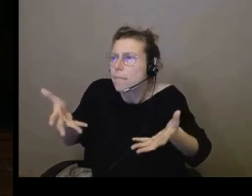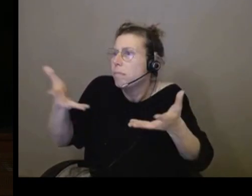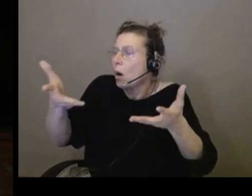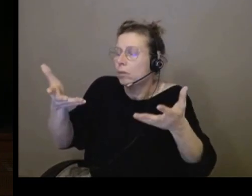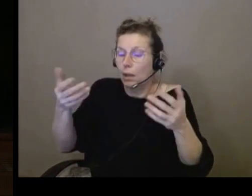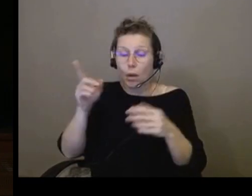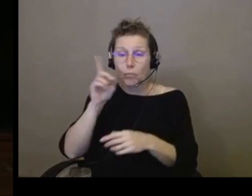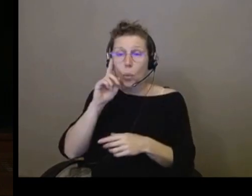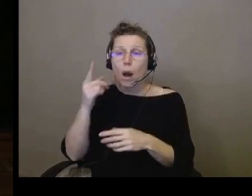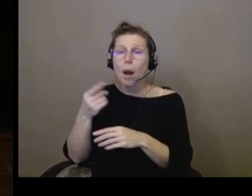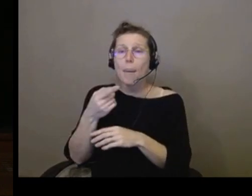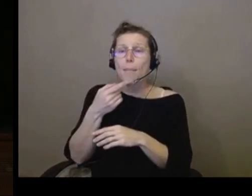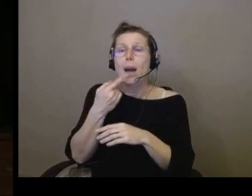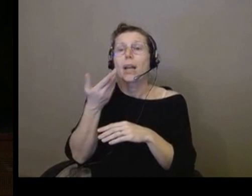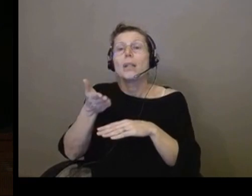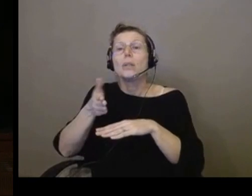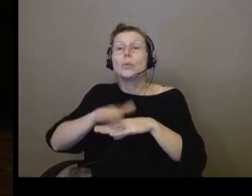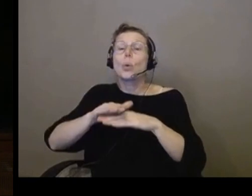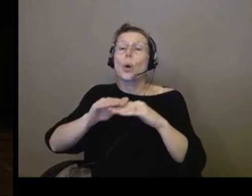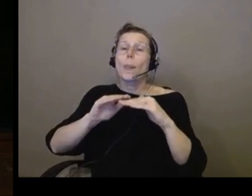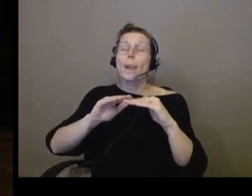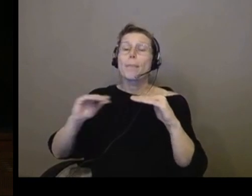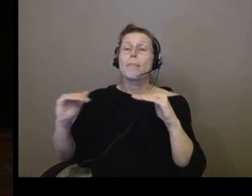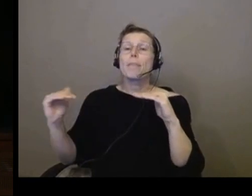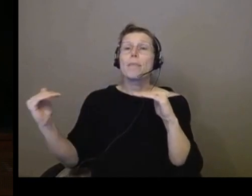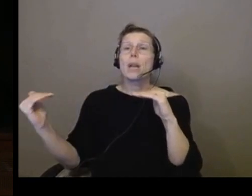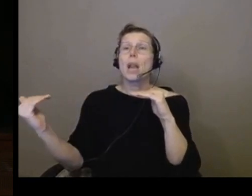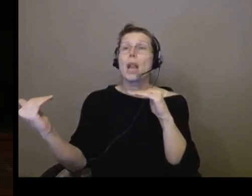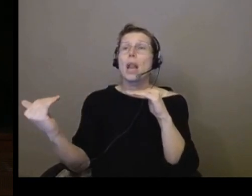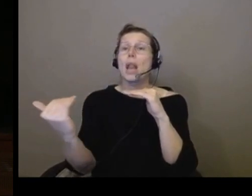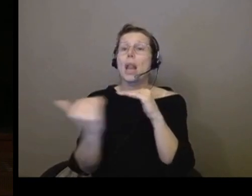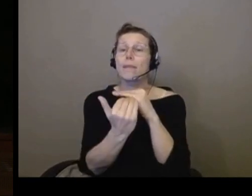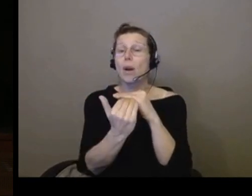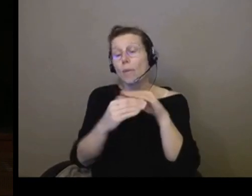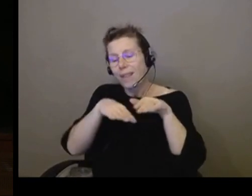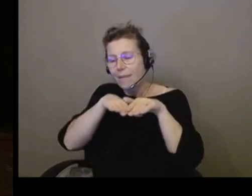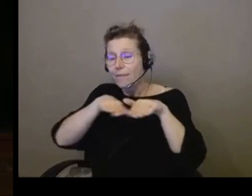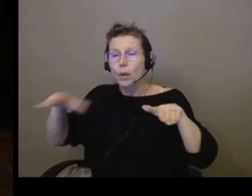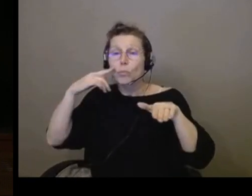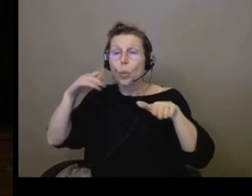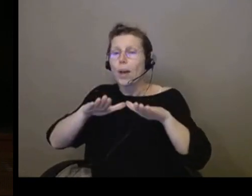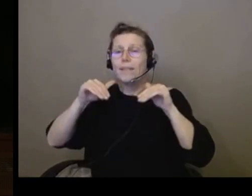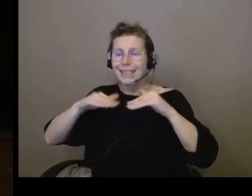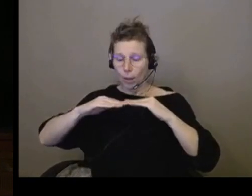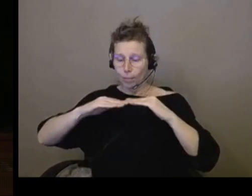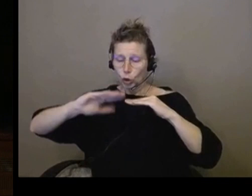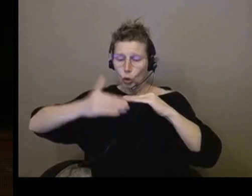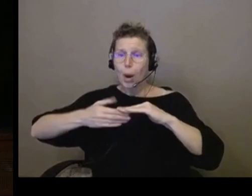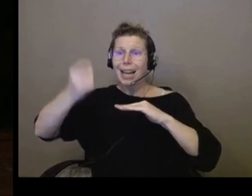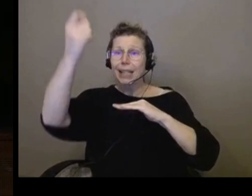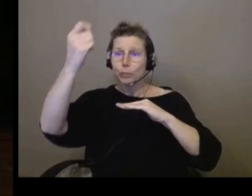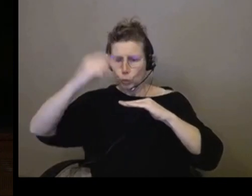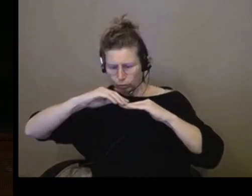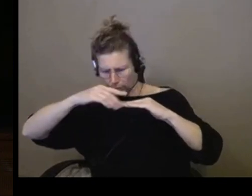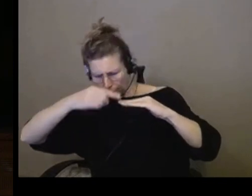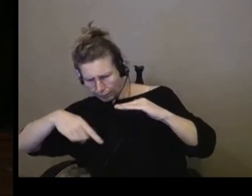permet de ne pas tomber entre le trottoir et le bus avec son fauteuil roulant et c'est un équipement